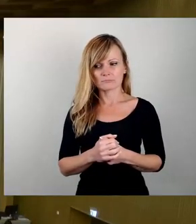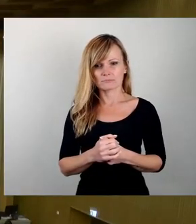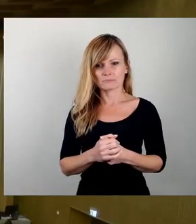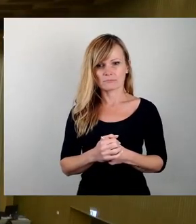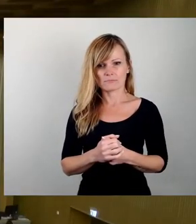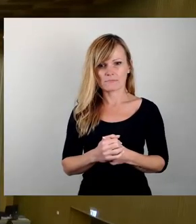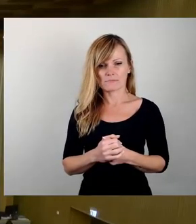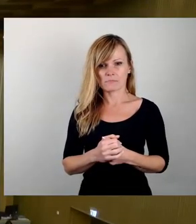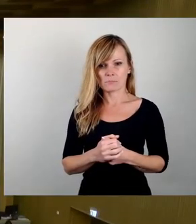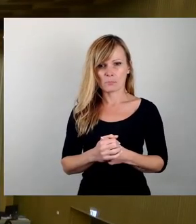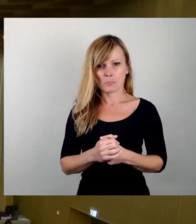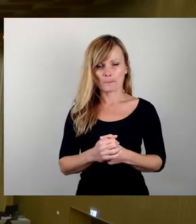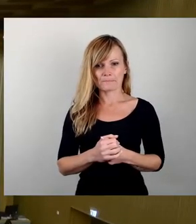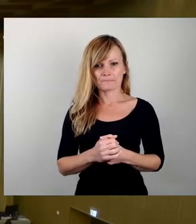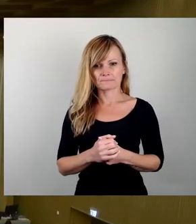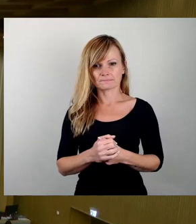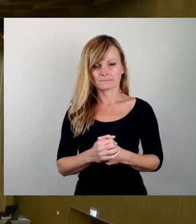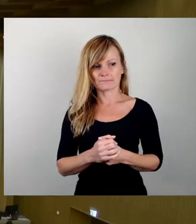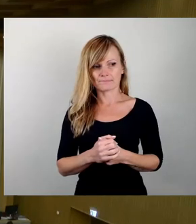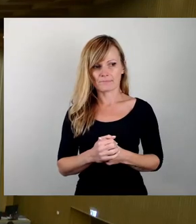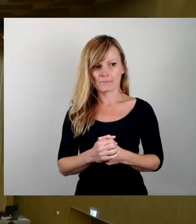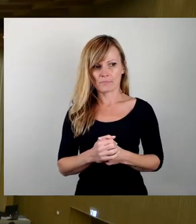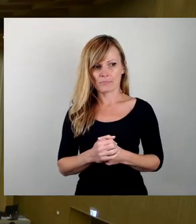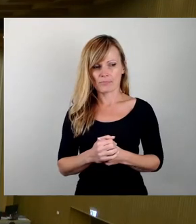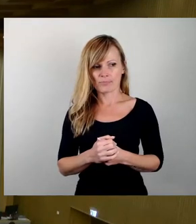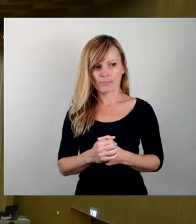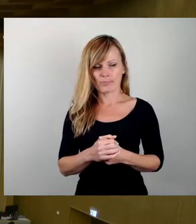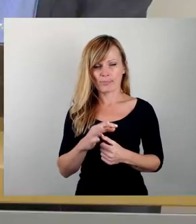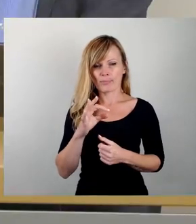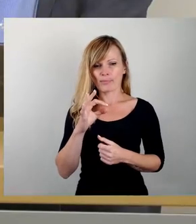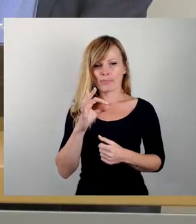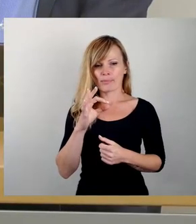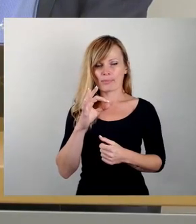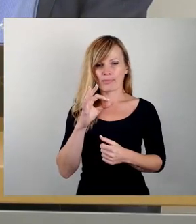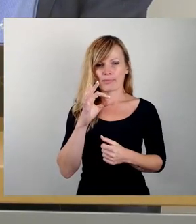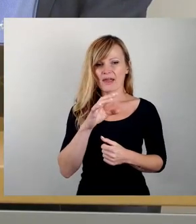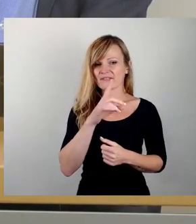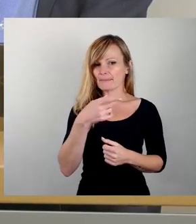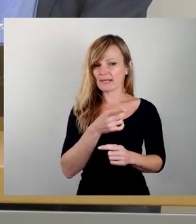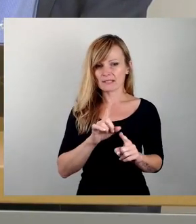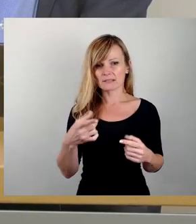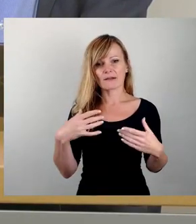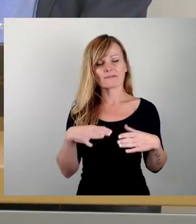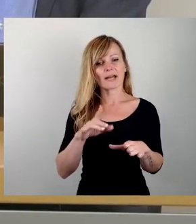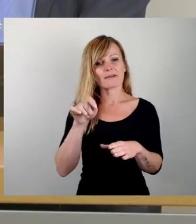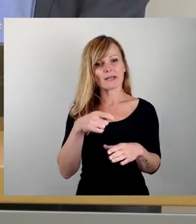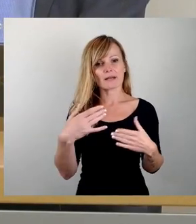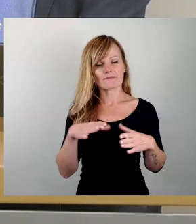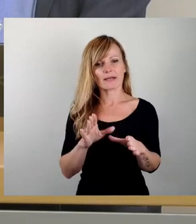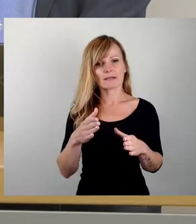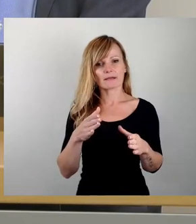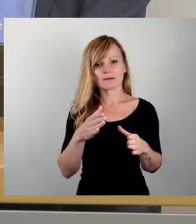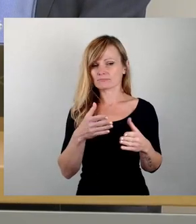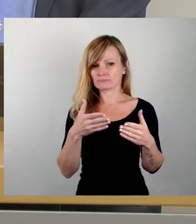Dann würden wir weiter gehen. FDP erst sicherlich jetzt nicht. Dann Freie Wähler, Freie Bürgerfraktion, kein